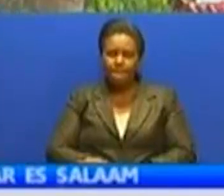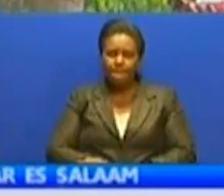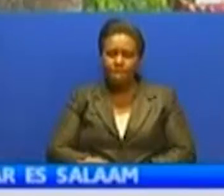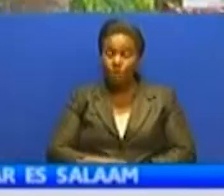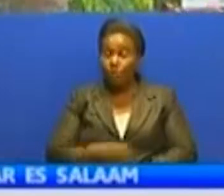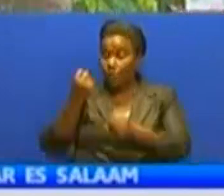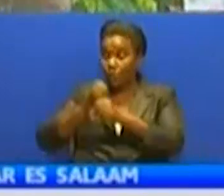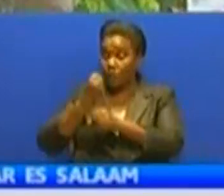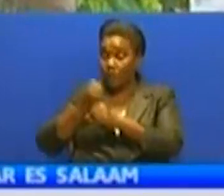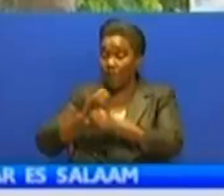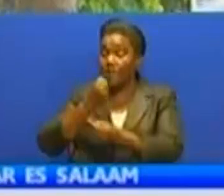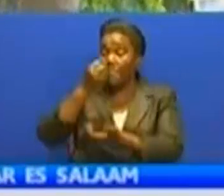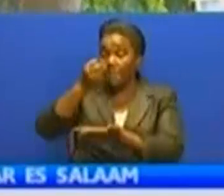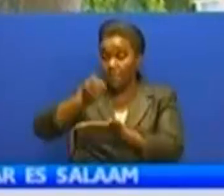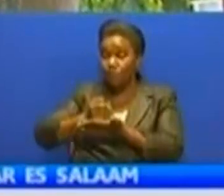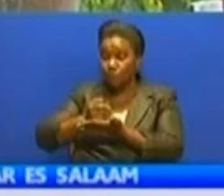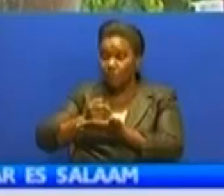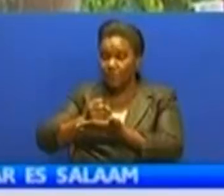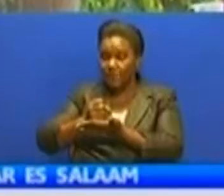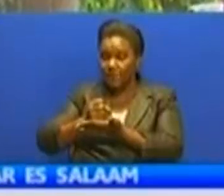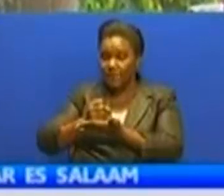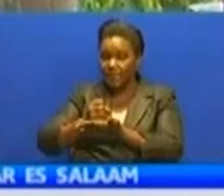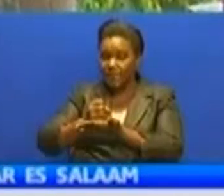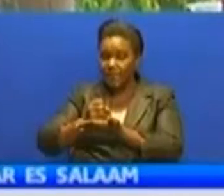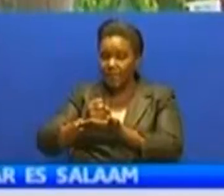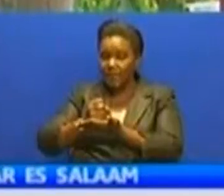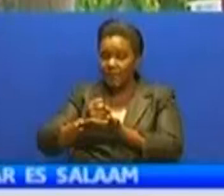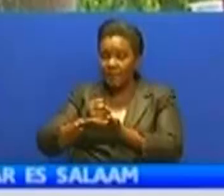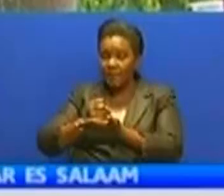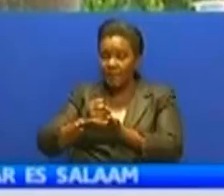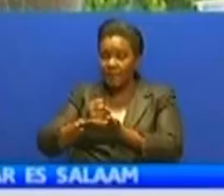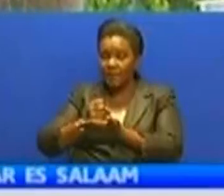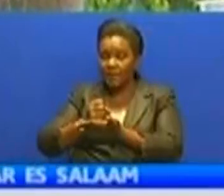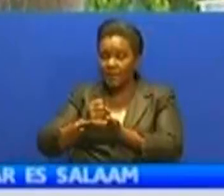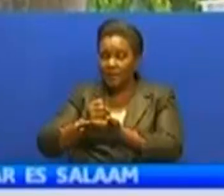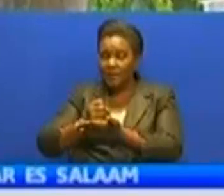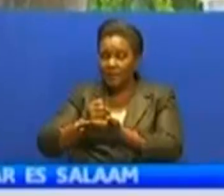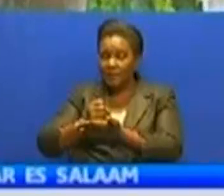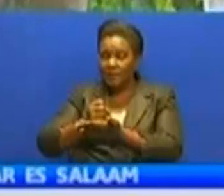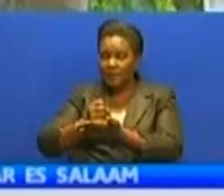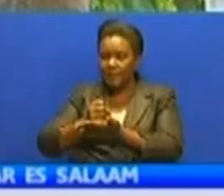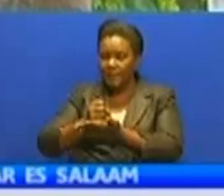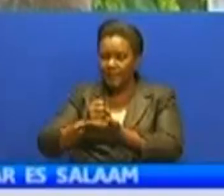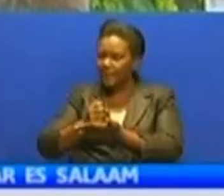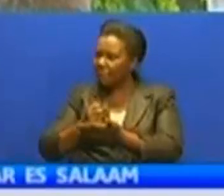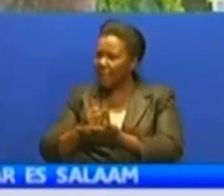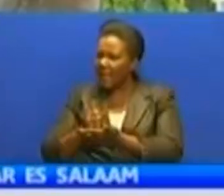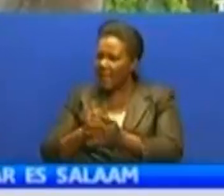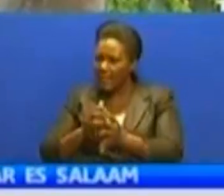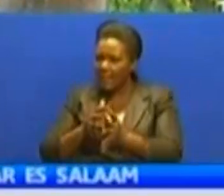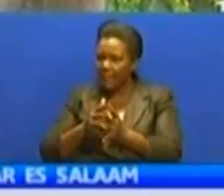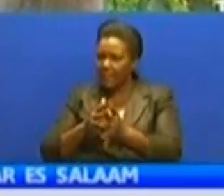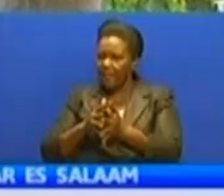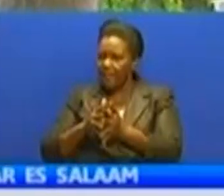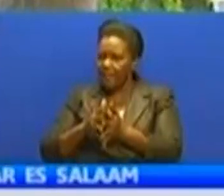Anampenda sana na hata kufanya mamuzi wakati hata wa mazungumzu wanaonekana ni mtu ambaye. Kwa namna moja